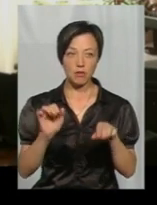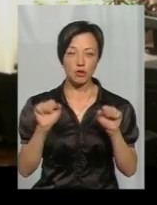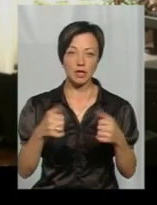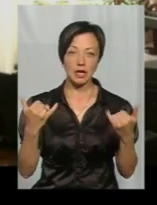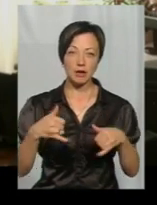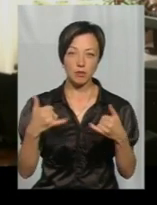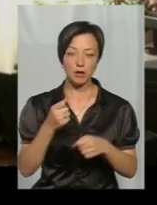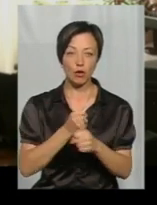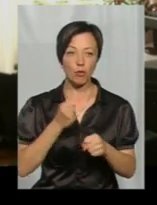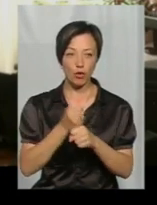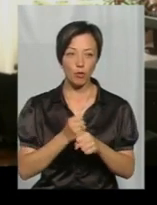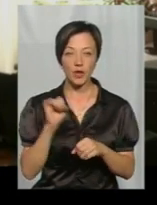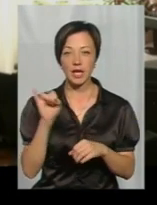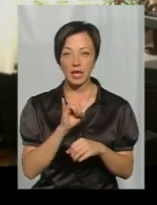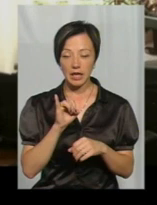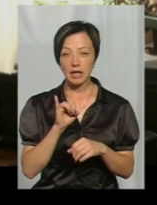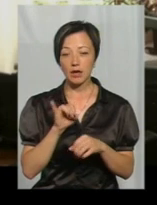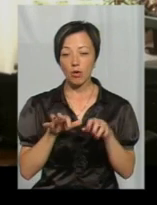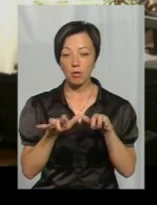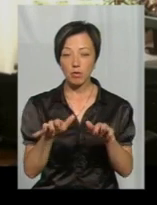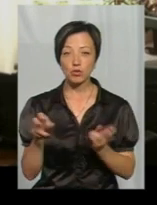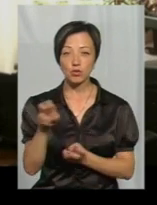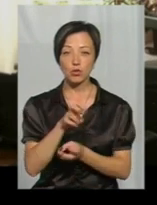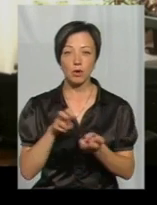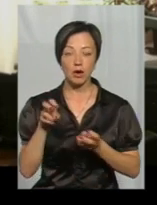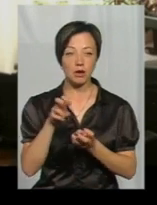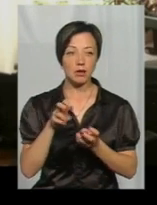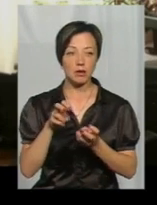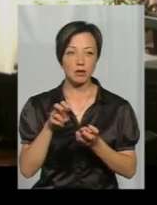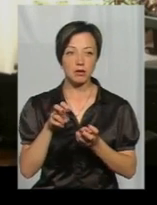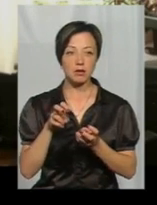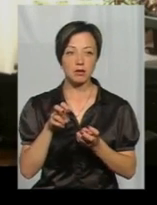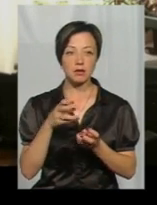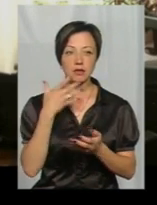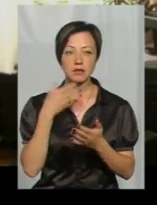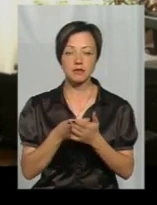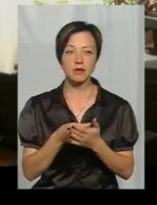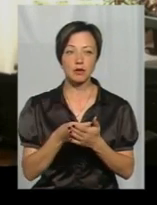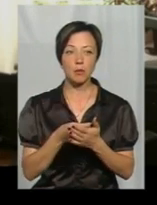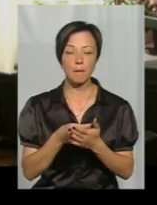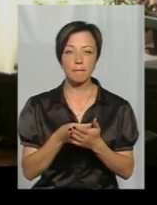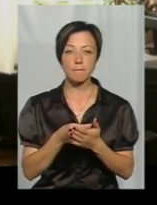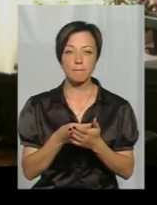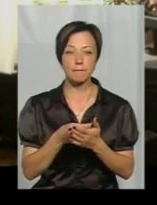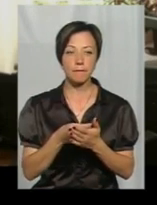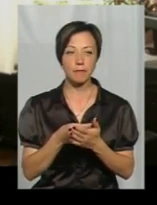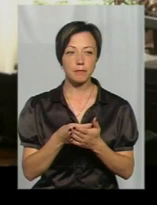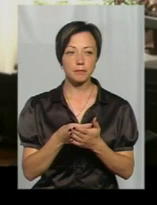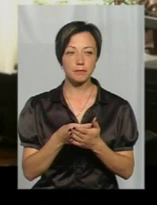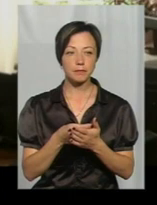хімічних обробок. І вона такий свій, якийсь обмежений